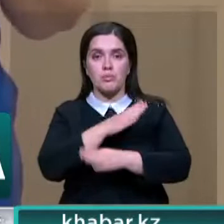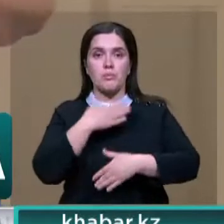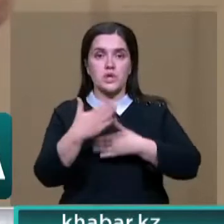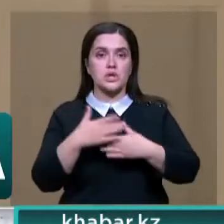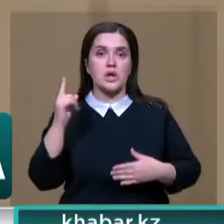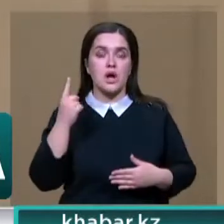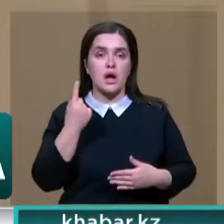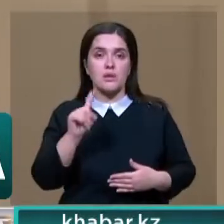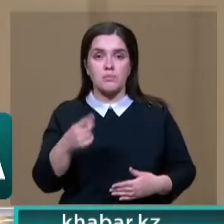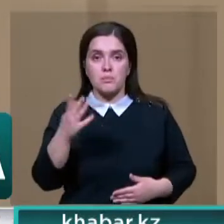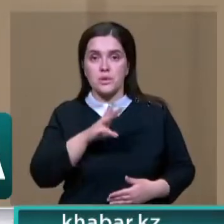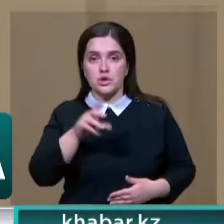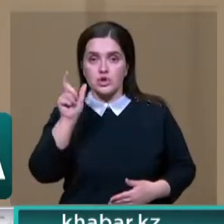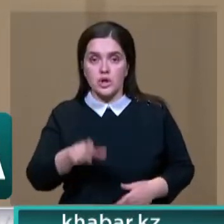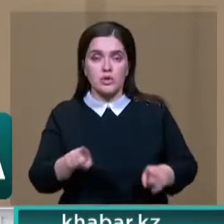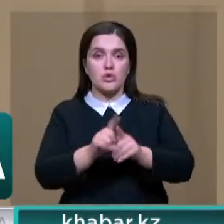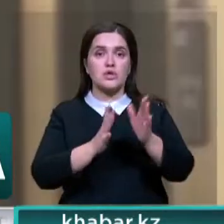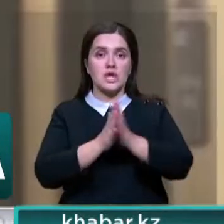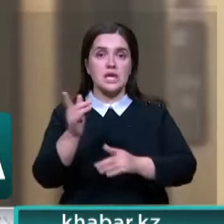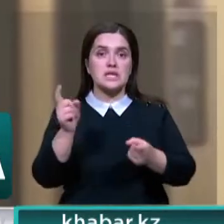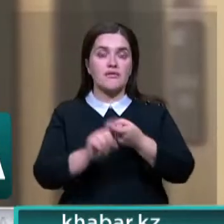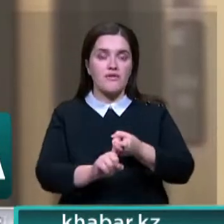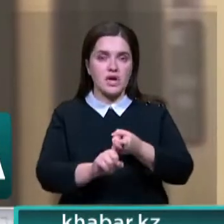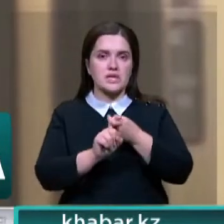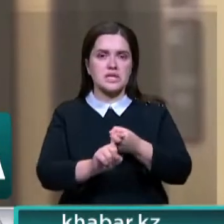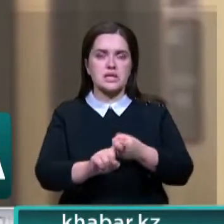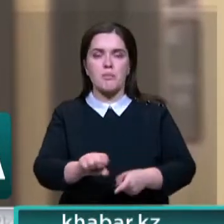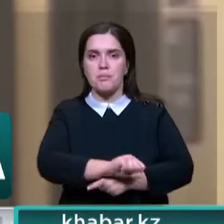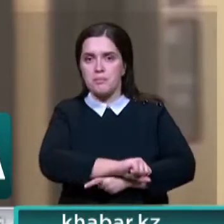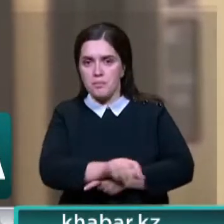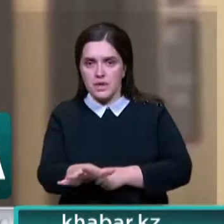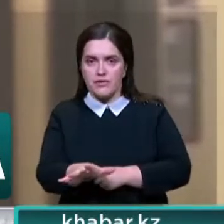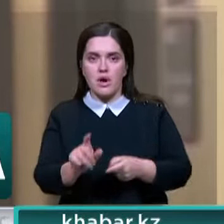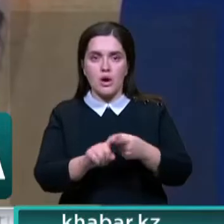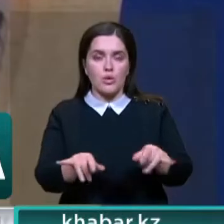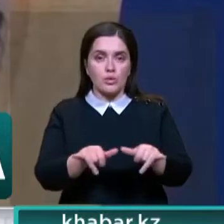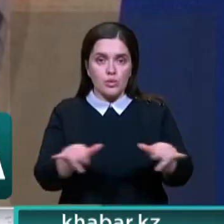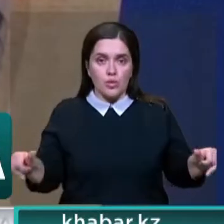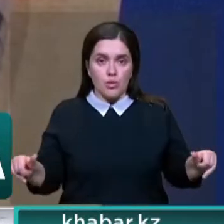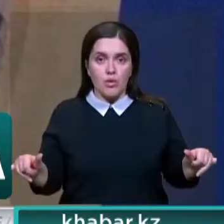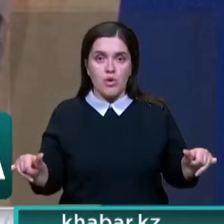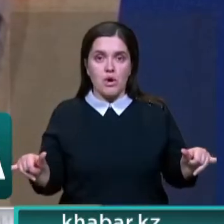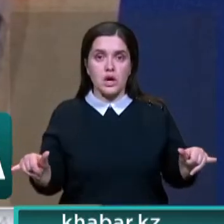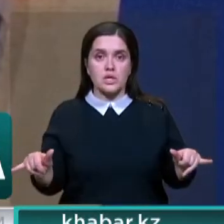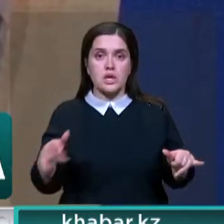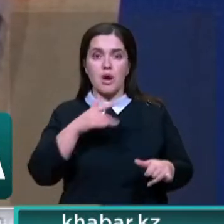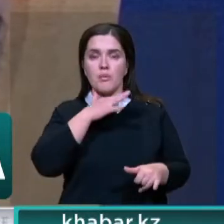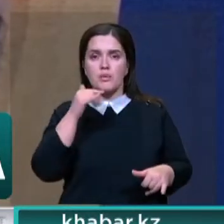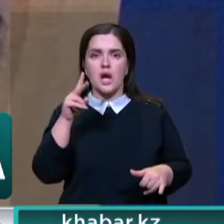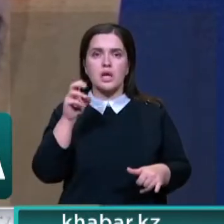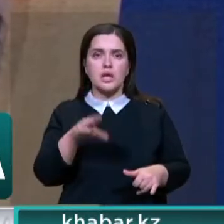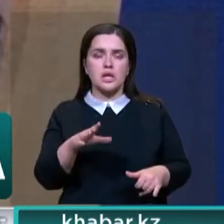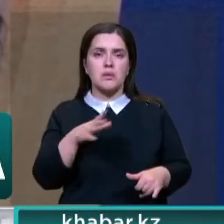скончались почти полтора миллиона человек. Такой рост в ВОЗ связывают с пандемией коронавируса, обратившей